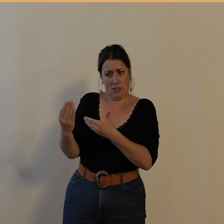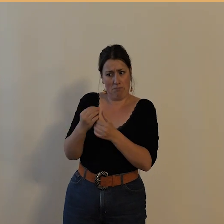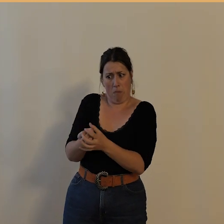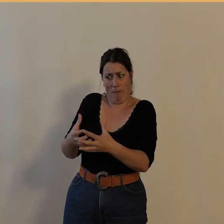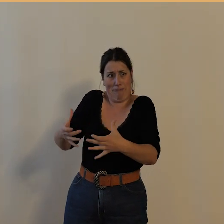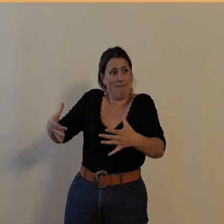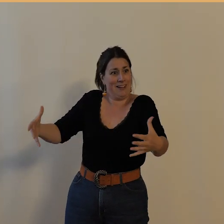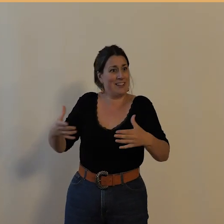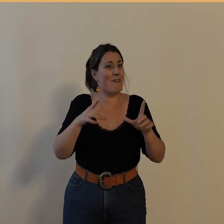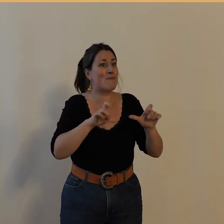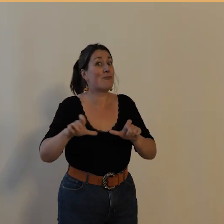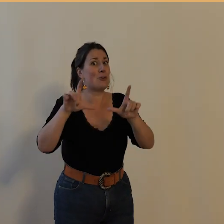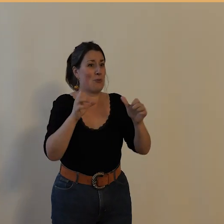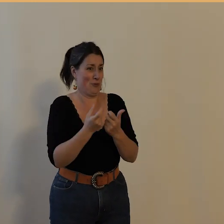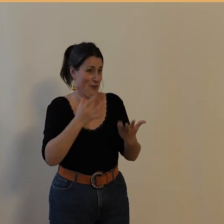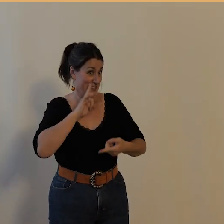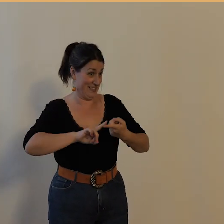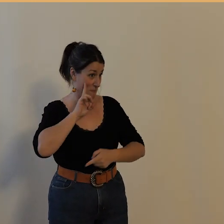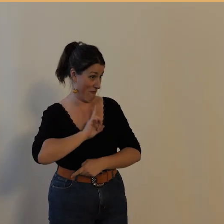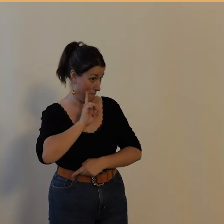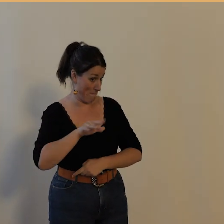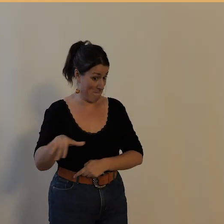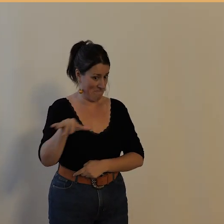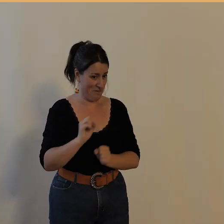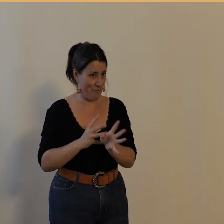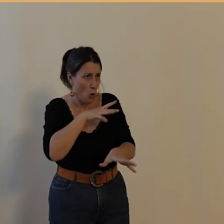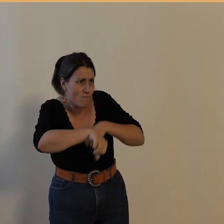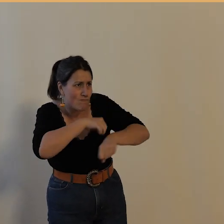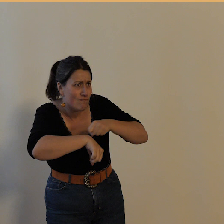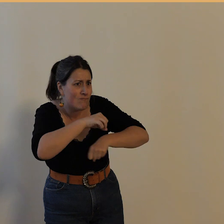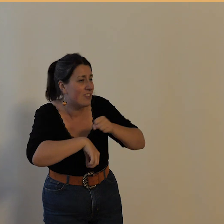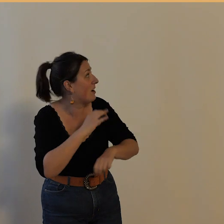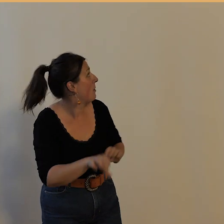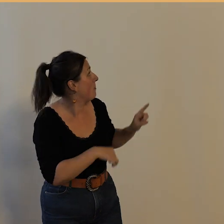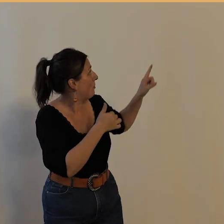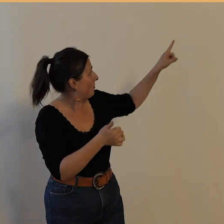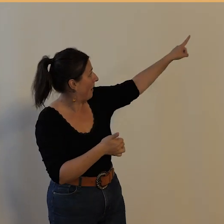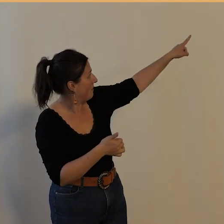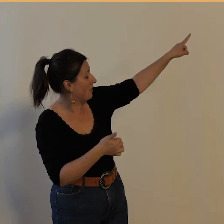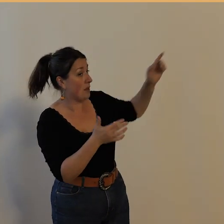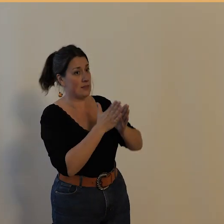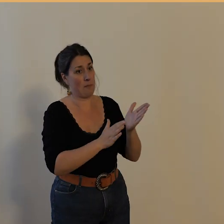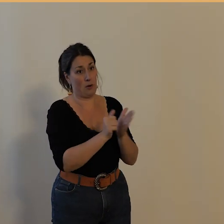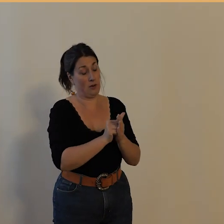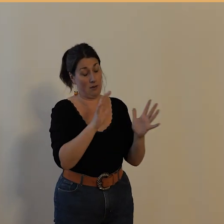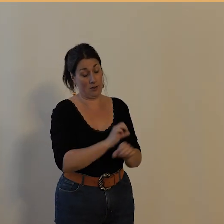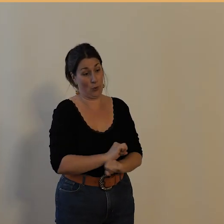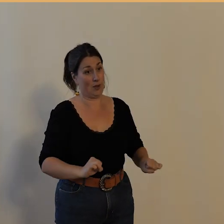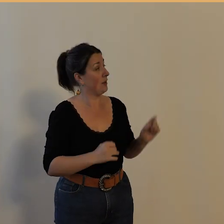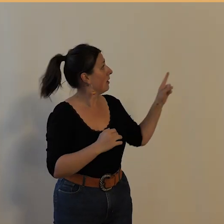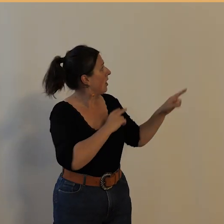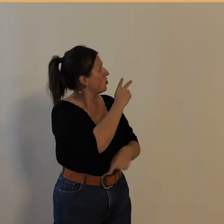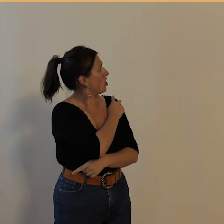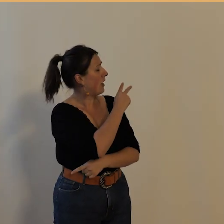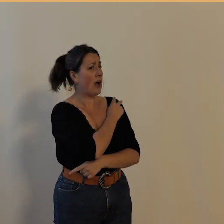sélection de photographies de femmes pratiquant le vélo et la première est toute portée de symboles puisque donc il s'agit du général